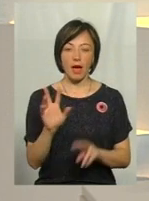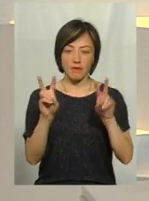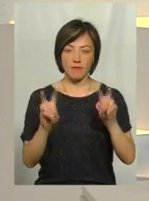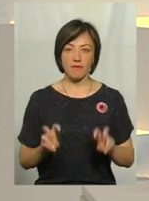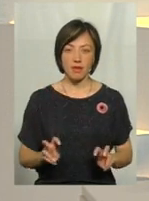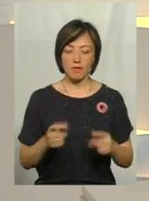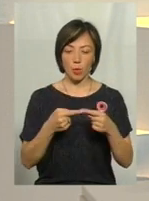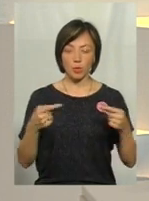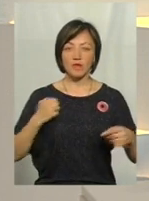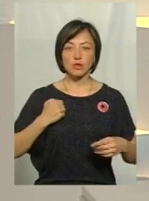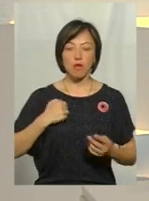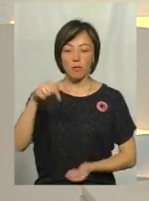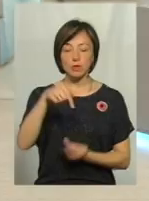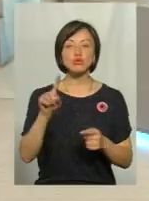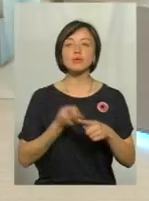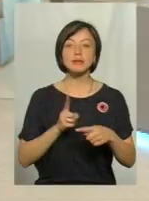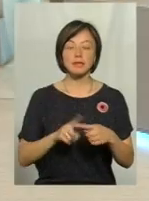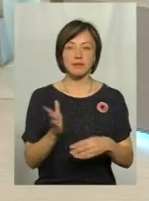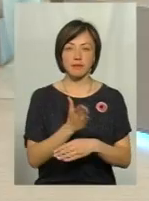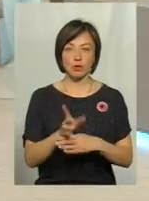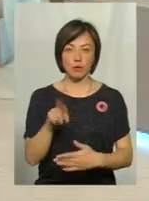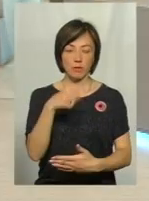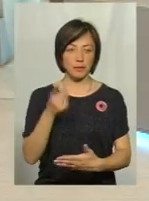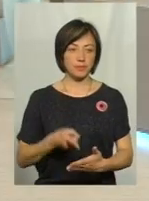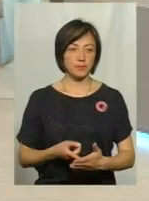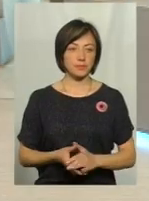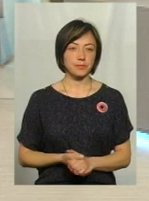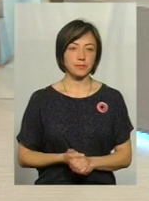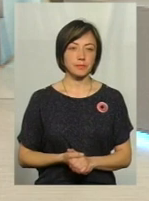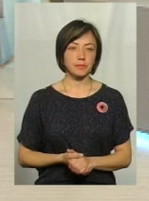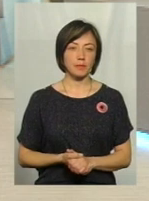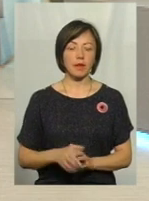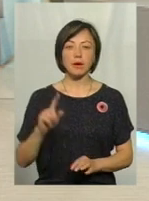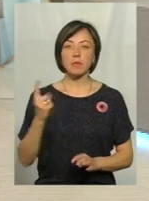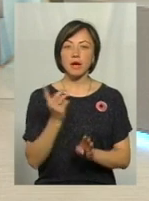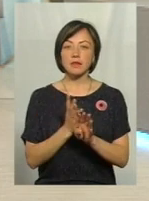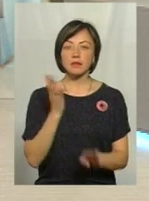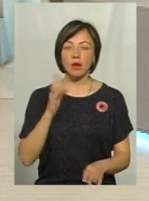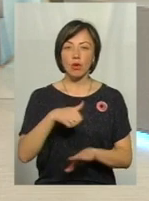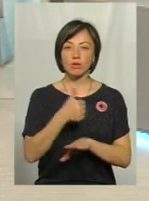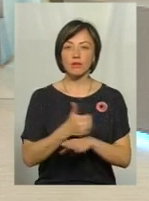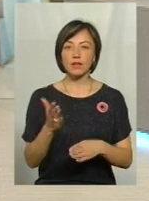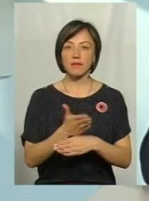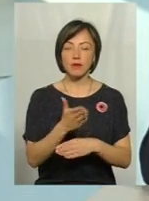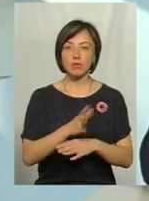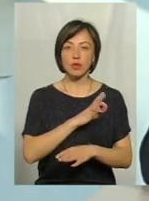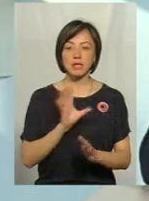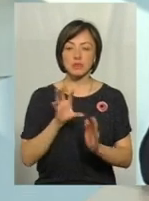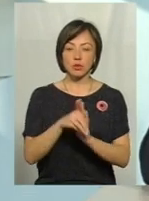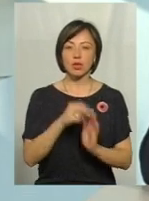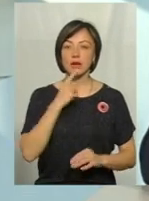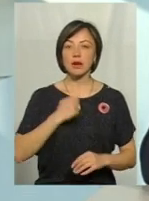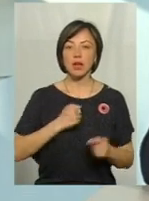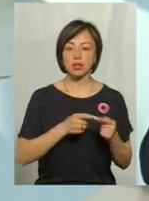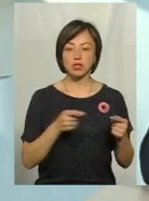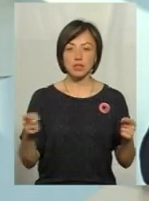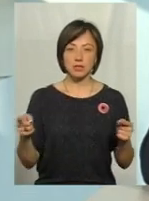військового призначення. Що це за вироби? Ну, перш за все, це наші основні вироби, які були запроваджені ще за радянських